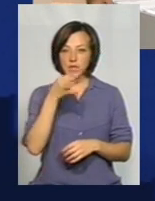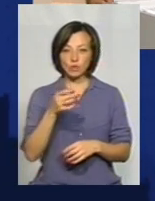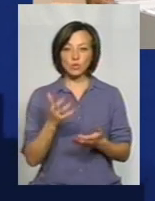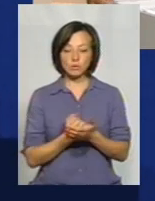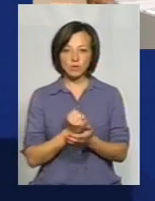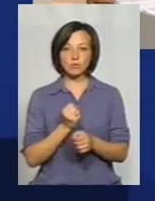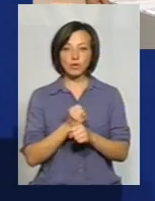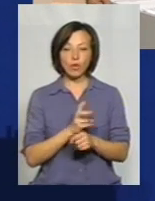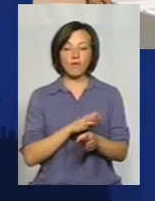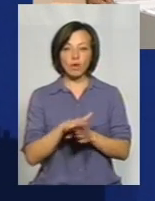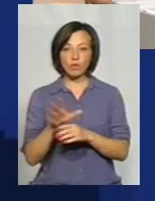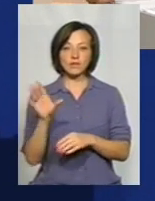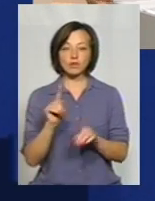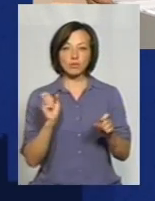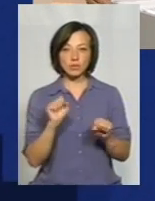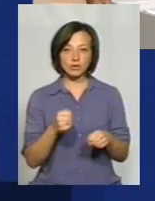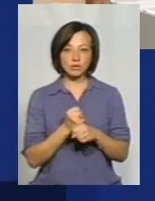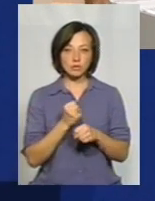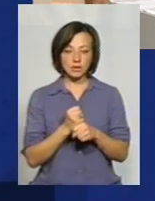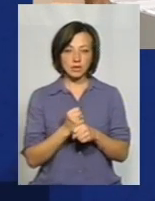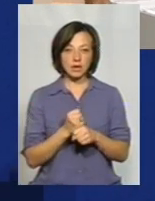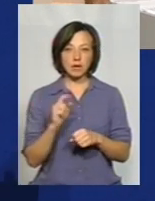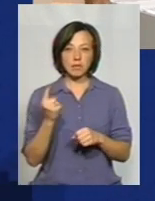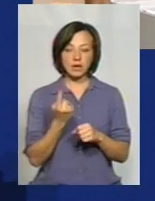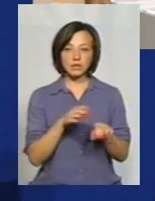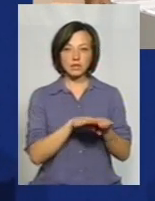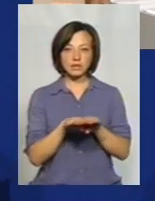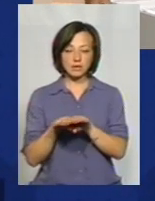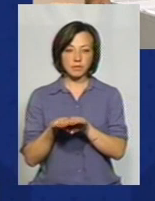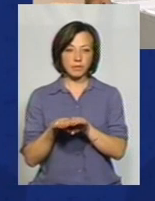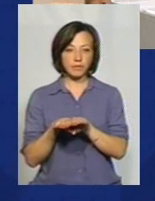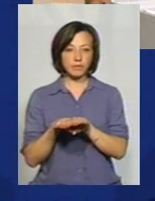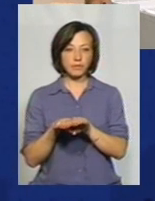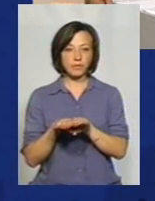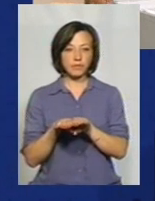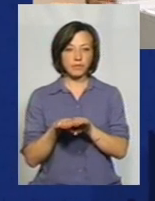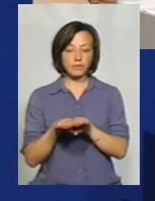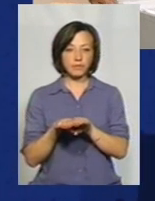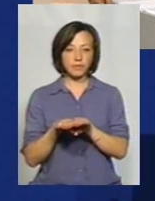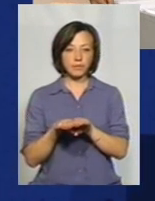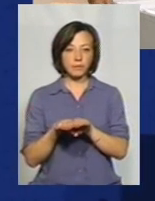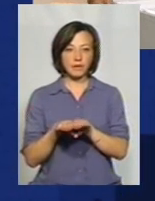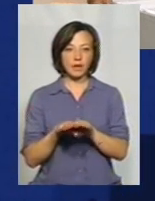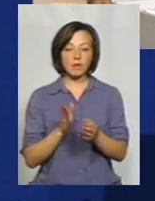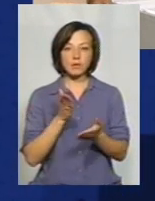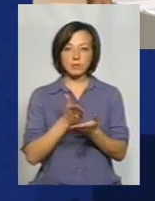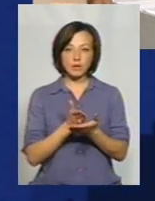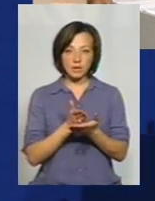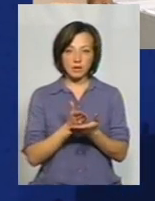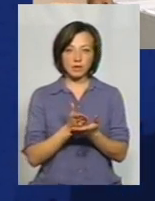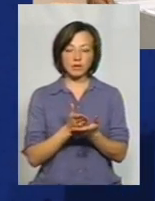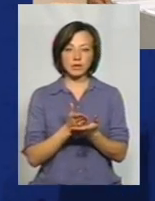але виконується все те, що можна зробити. Перший рівень – це наші працівники з вінієрів відділу технічного контролю, які безпосередньо здійснюють